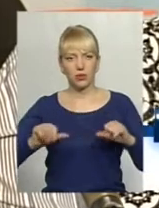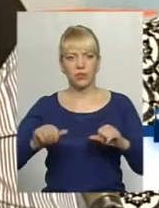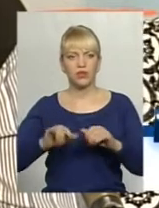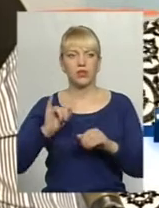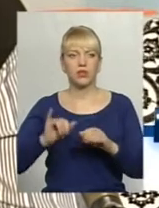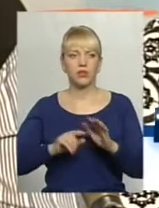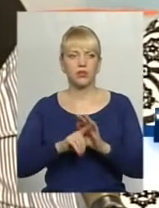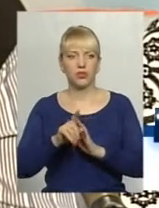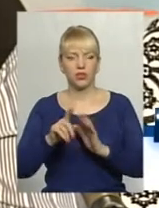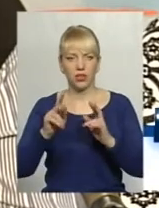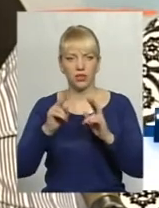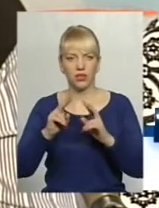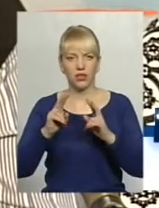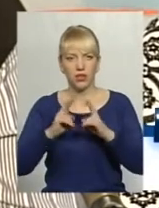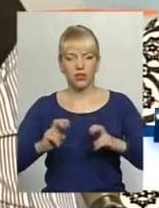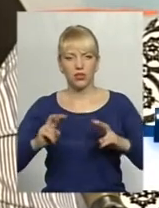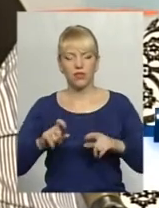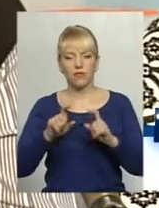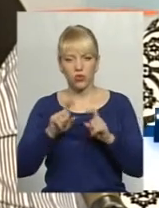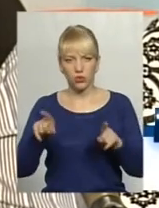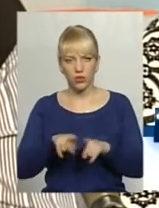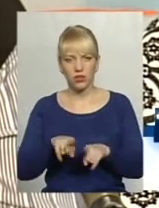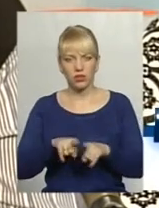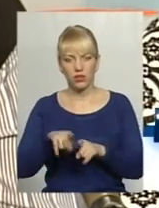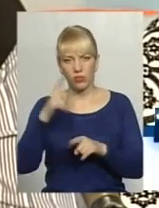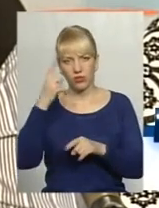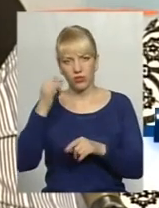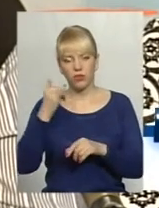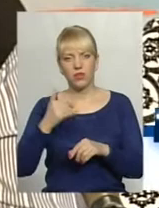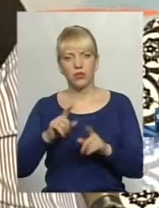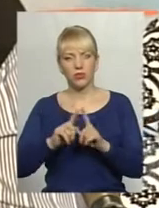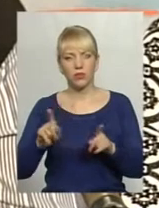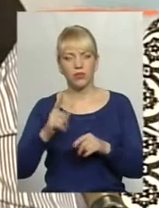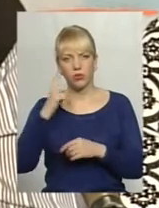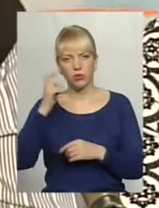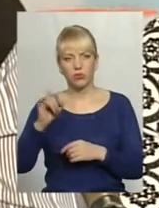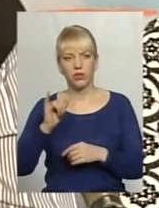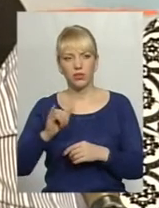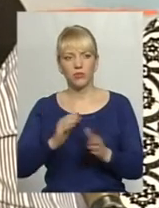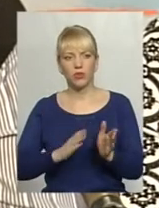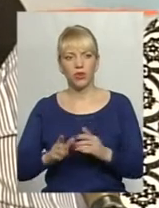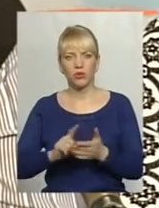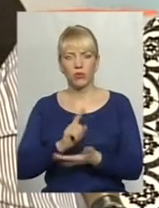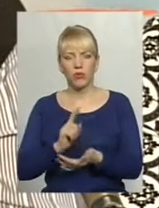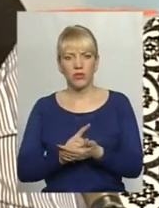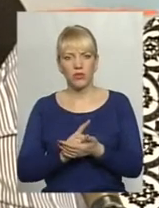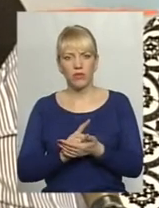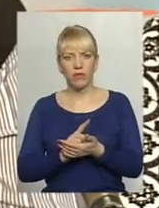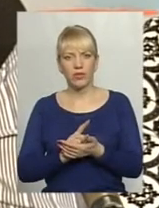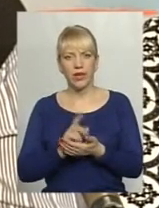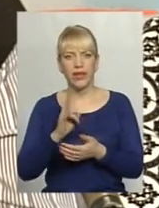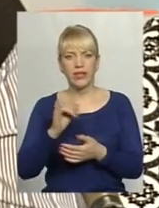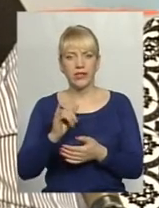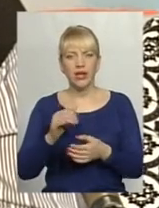самовипадок. А в школі? І в школі так само повідомляється. Особливо повідомляється також в порядку обов'язковості із